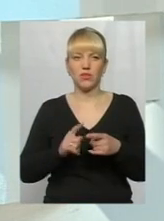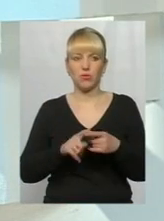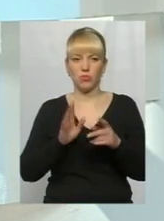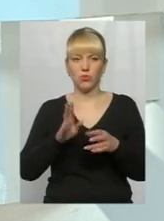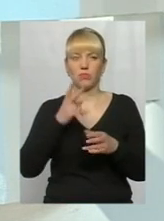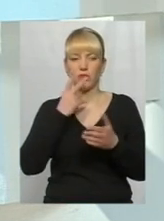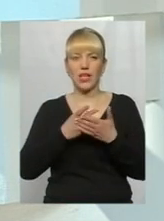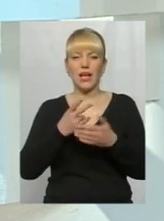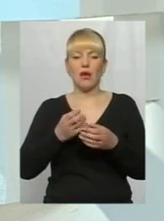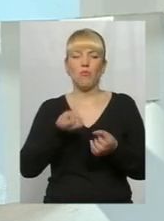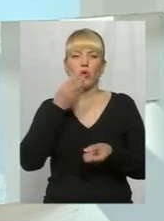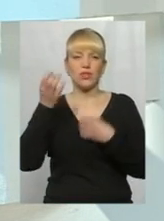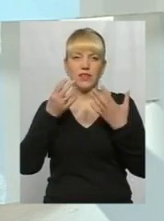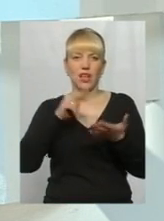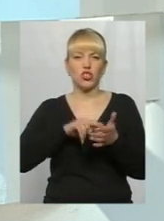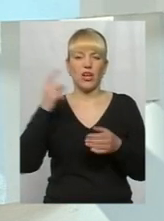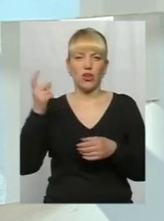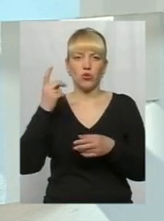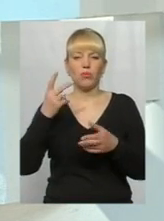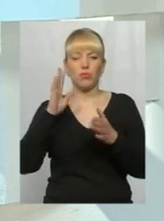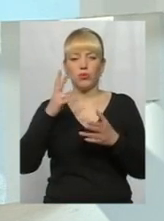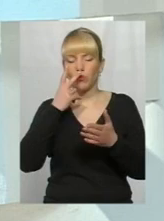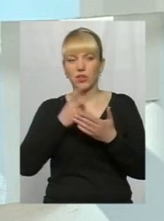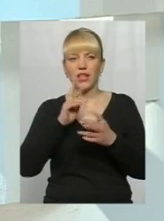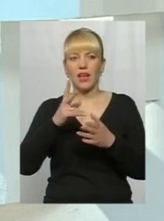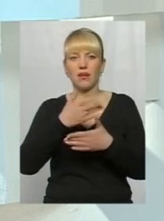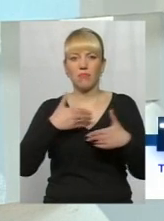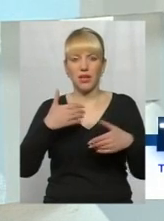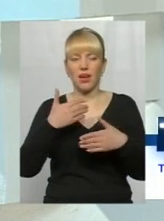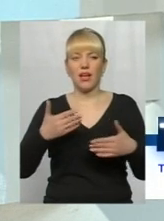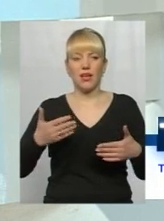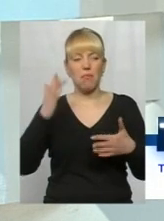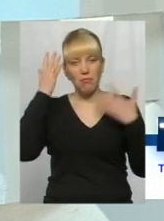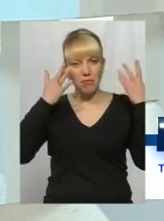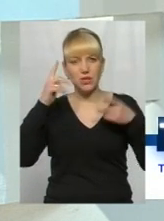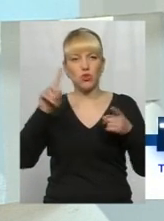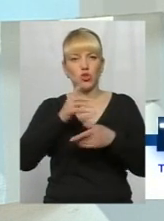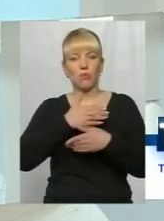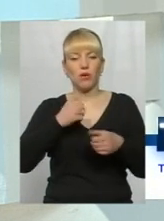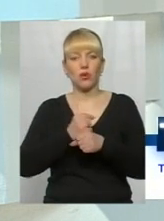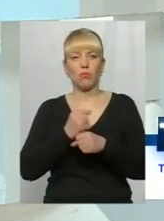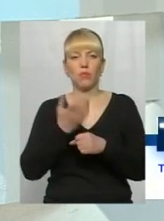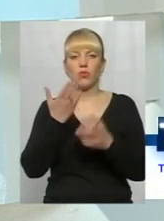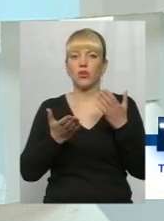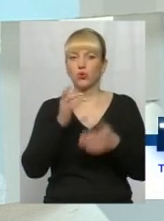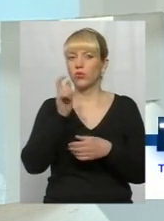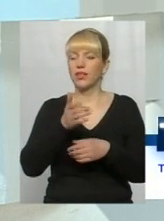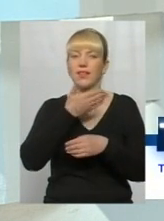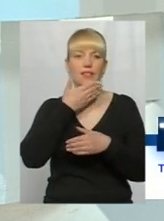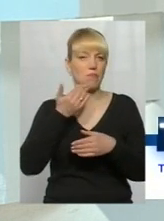працвітаюча економіка буде визначати те, що, як ми мислимо, і що ми робимо в житті. Але в той же час, коли людина не має